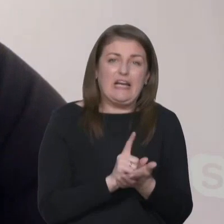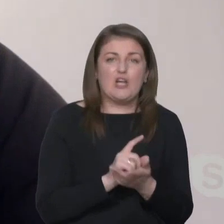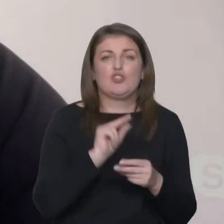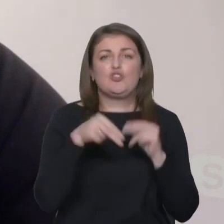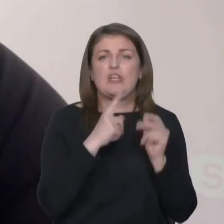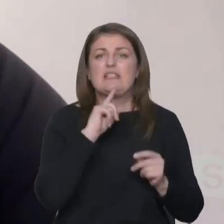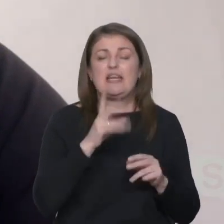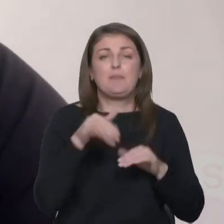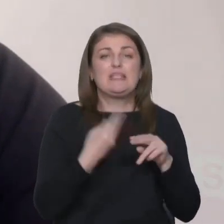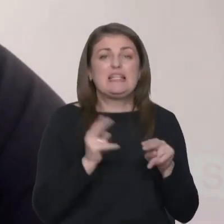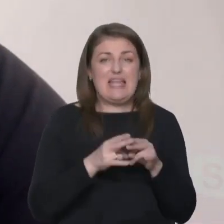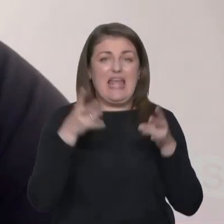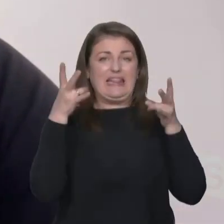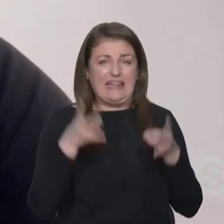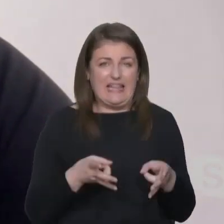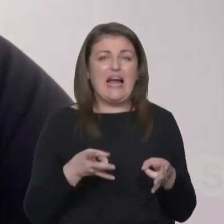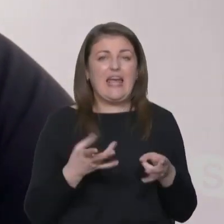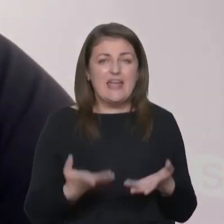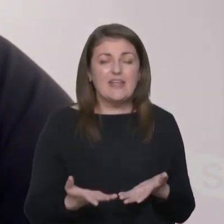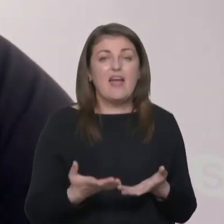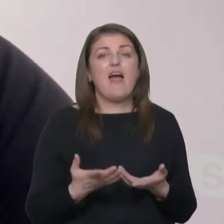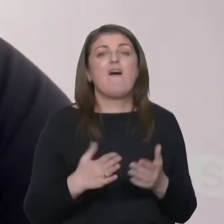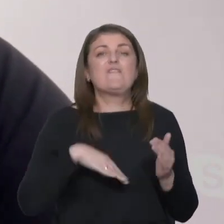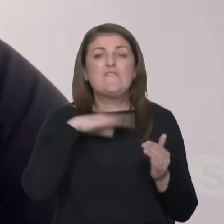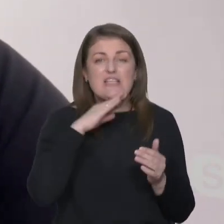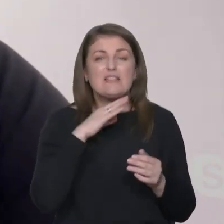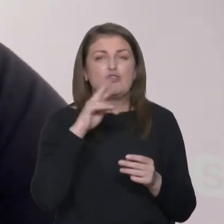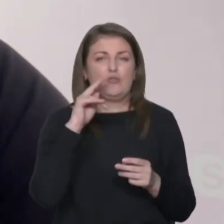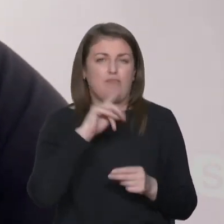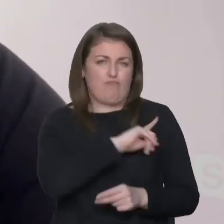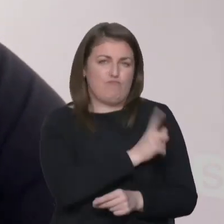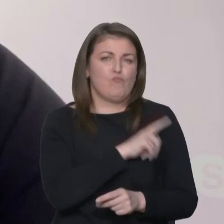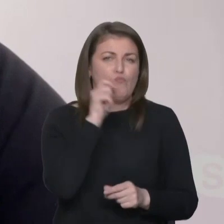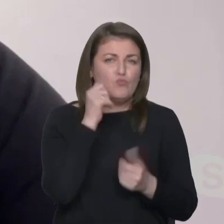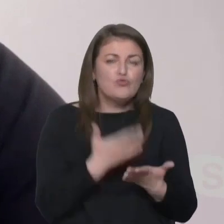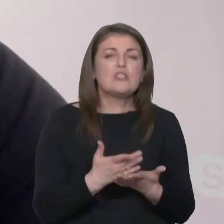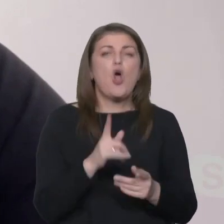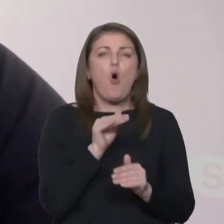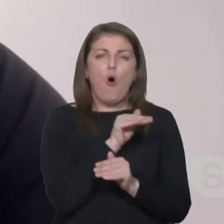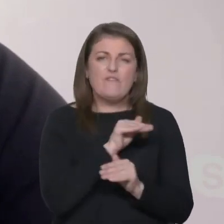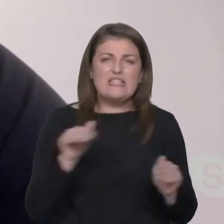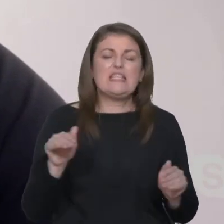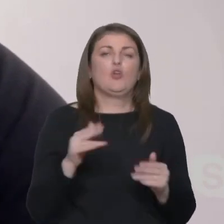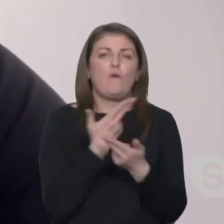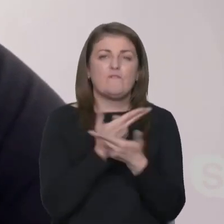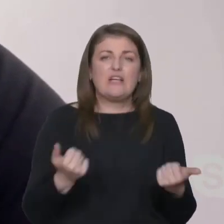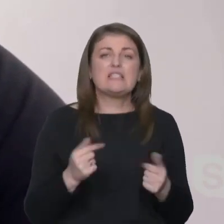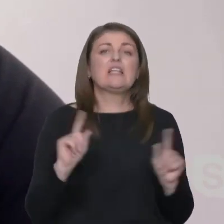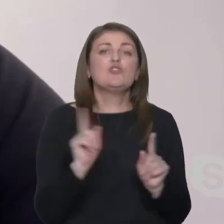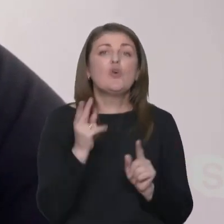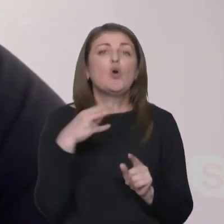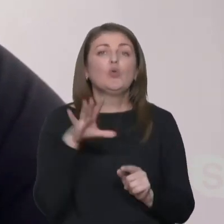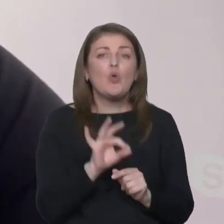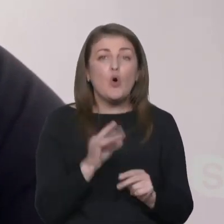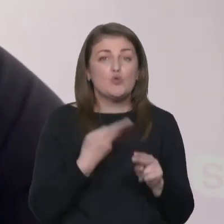після цієї трагедії, вистачило мужності офіційно визнати, що до